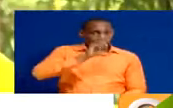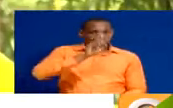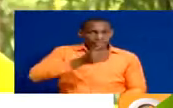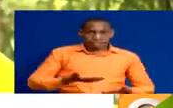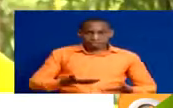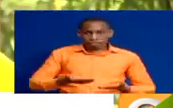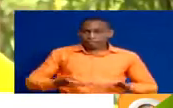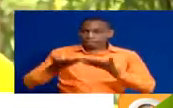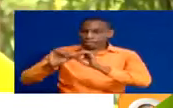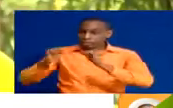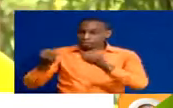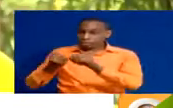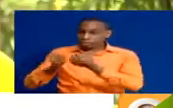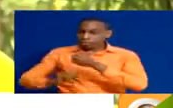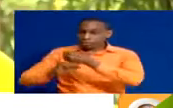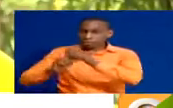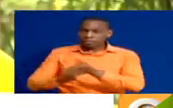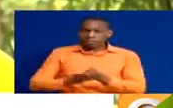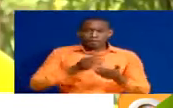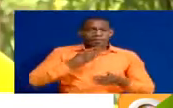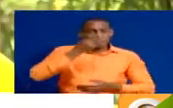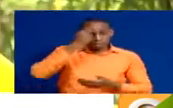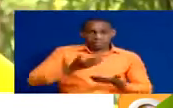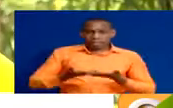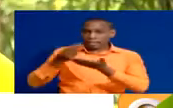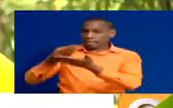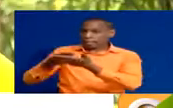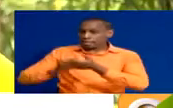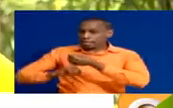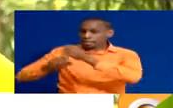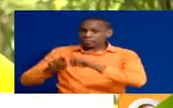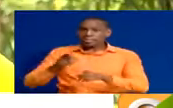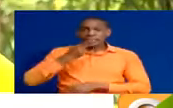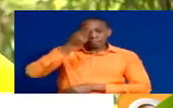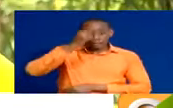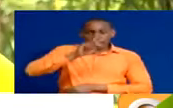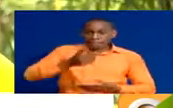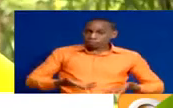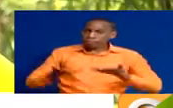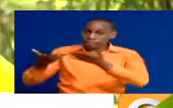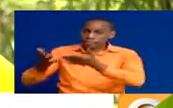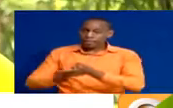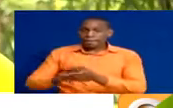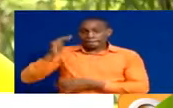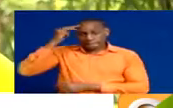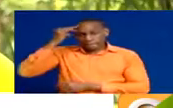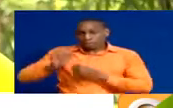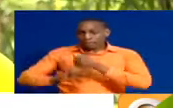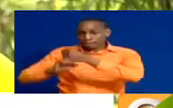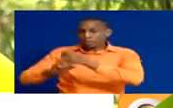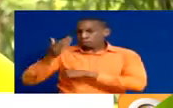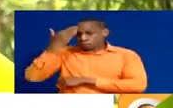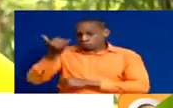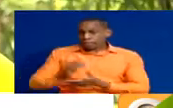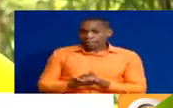offer the social support. It's the parents who must offer the financial support. And it is the parents who must offer the psychological support.